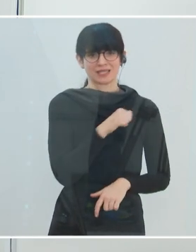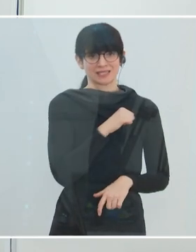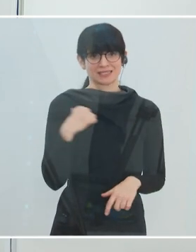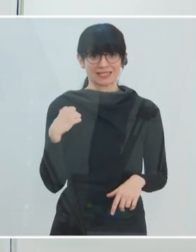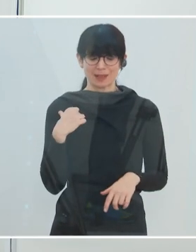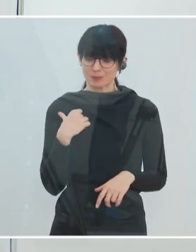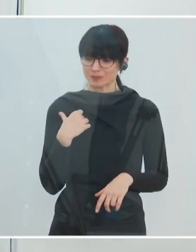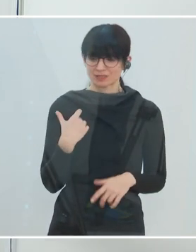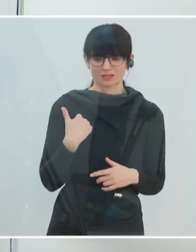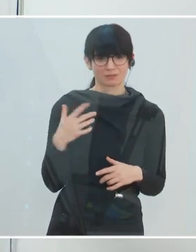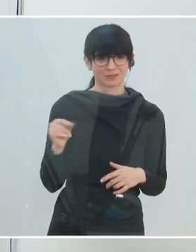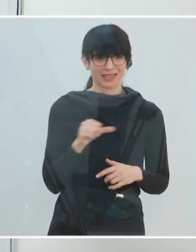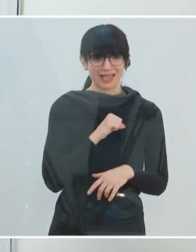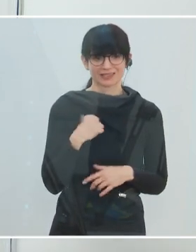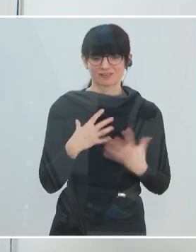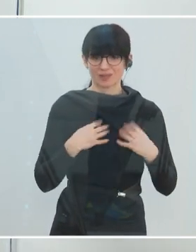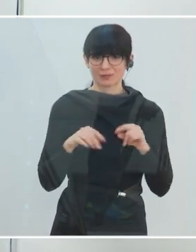mitbetroffen ist mit der eigenen Familie.